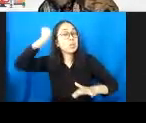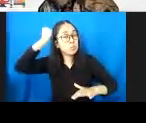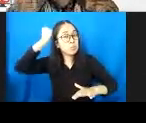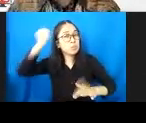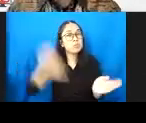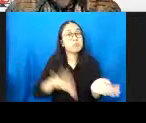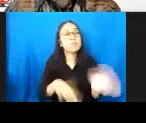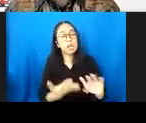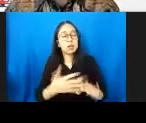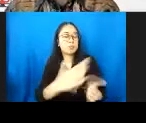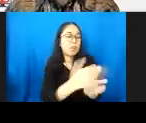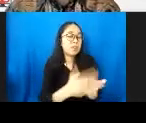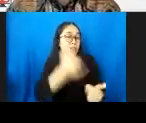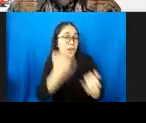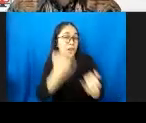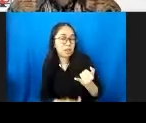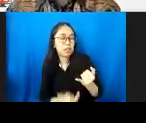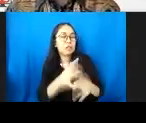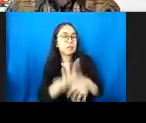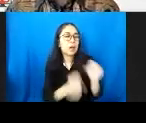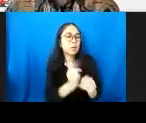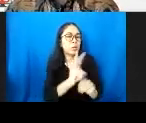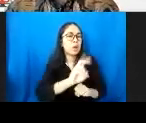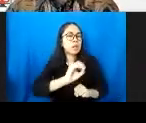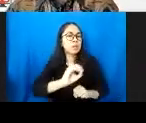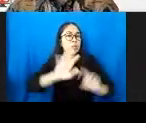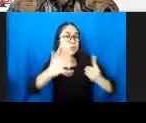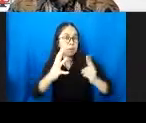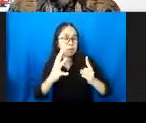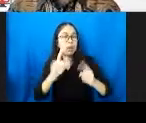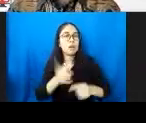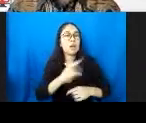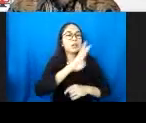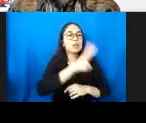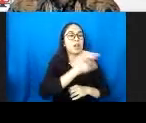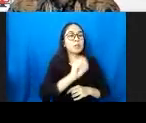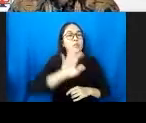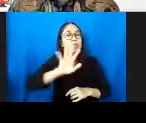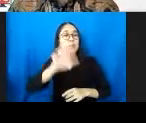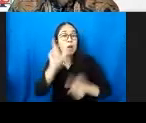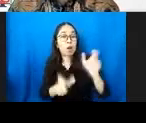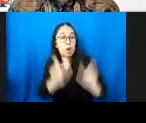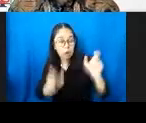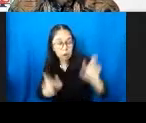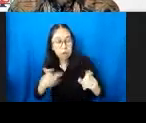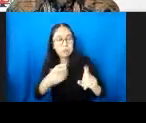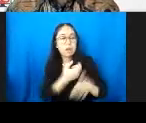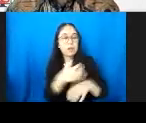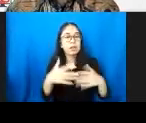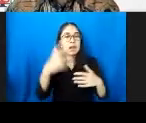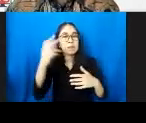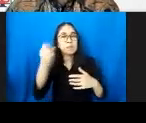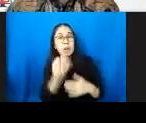terakhir itu adalah data 2015, 305 orang dari 100 ribu persalinan.